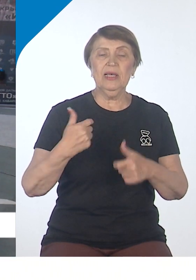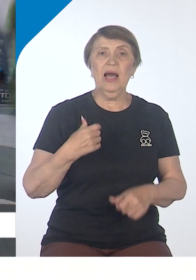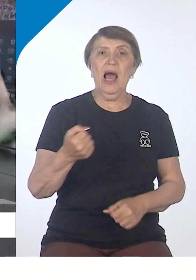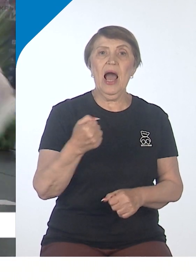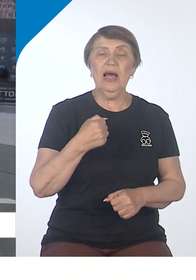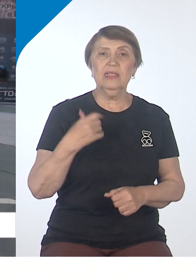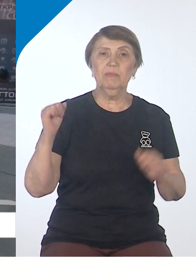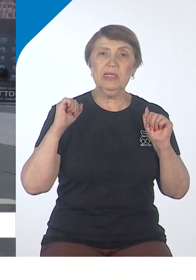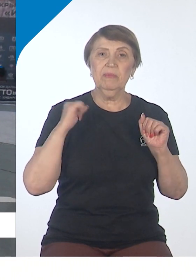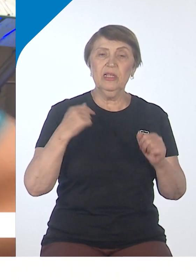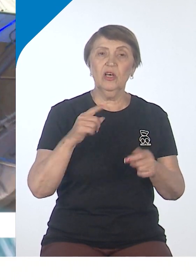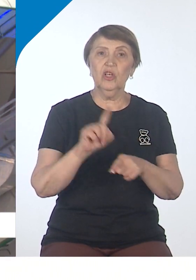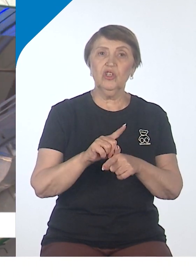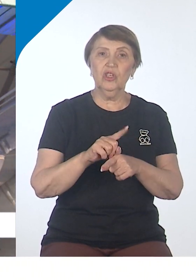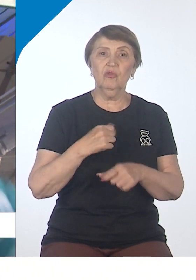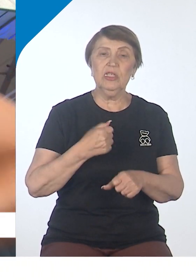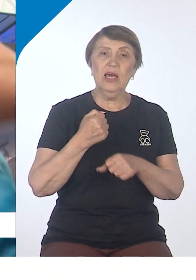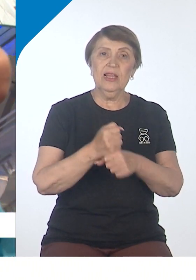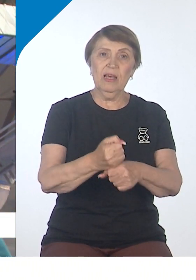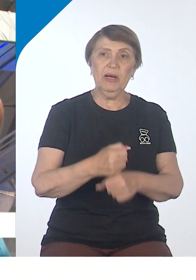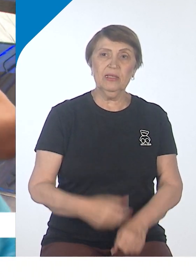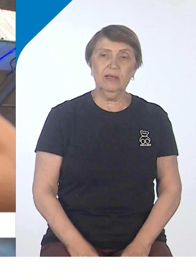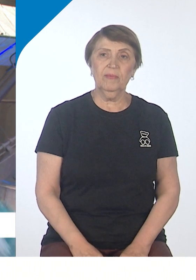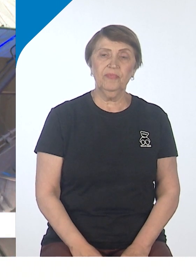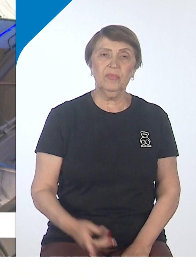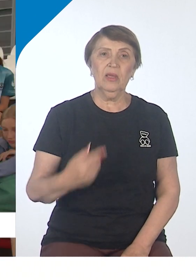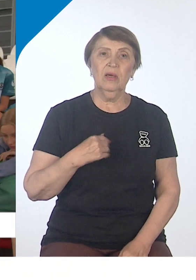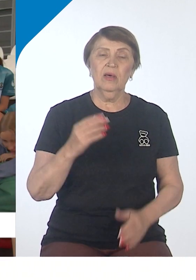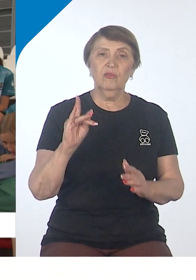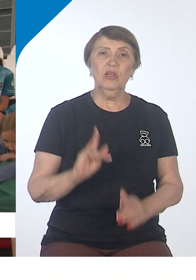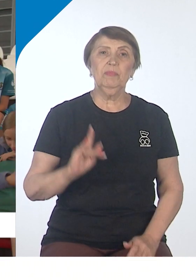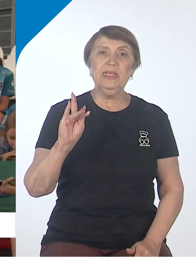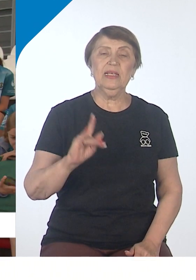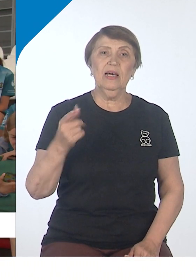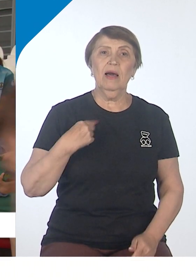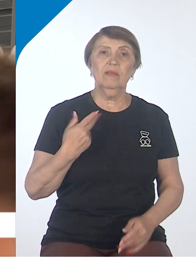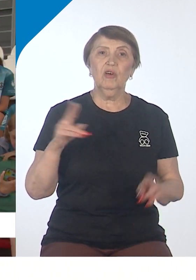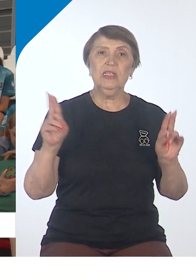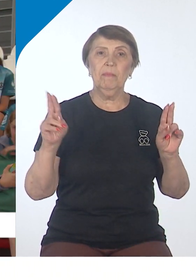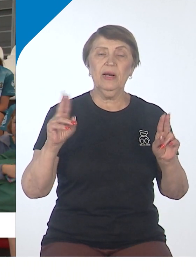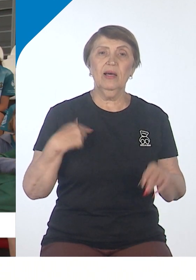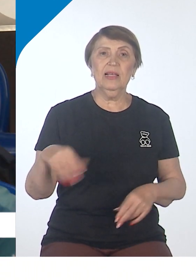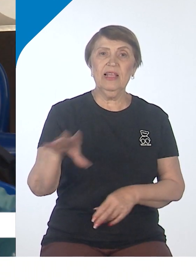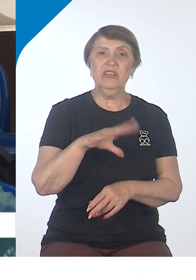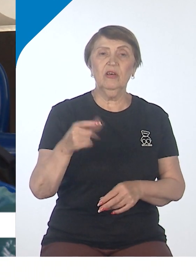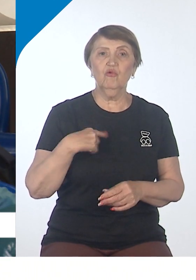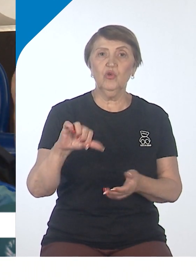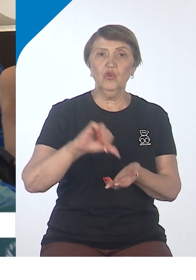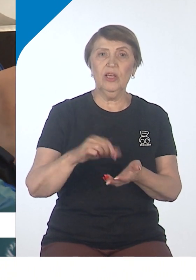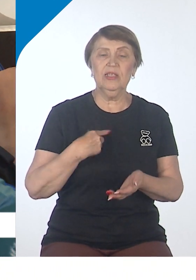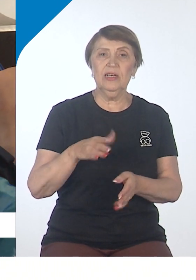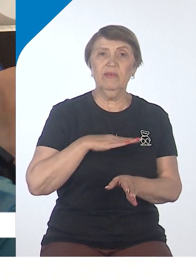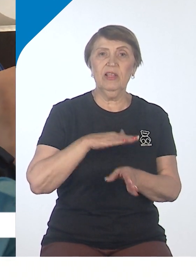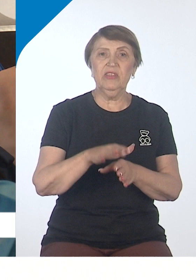челночным бегом, прыжками в длину, по пути толкая гирю, приседая с ней на груди. Правила для всех участников почти одинаковые. Но с